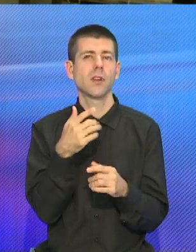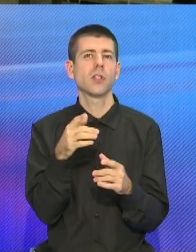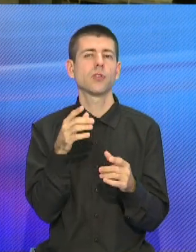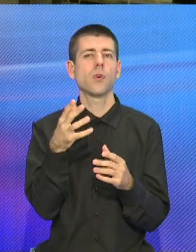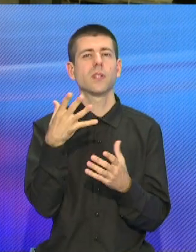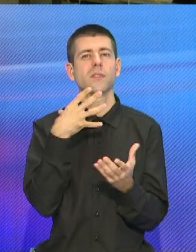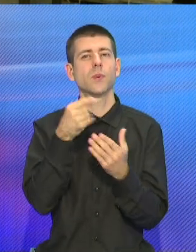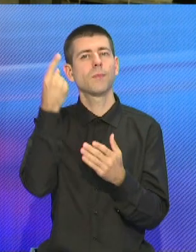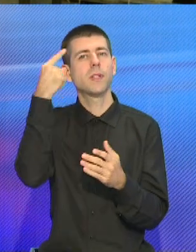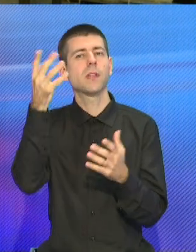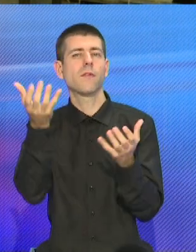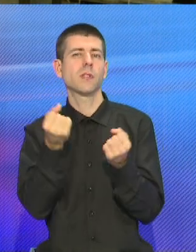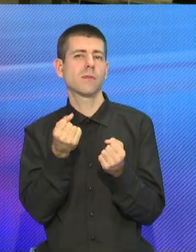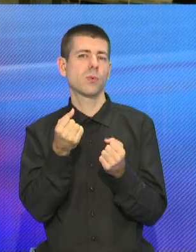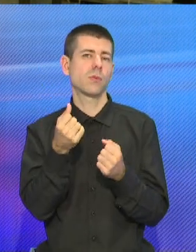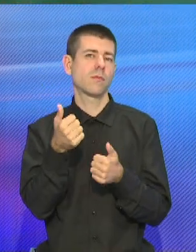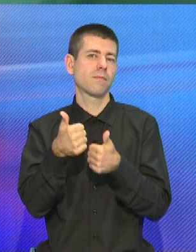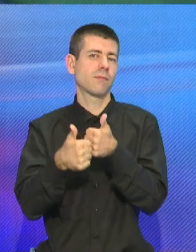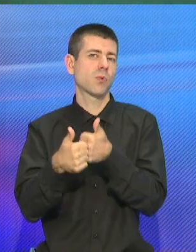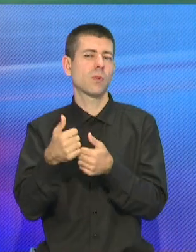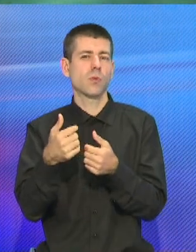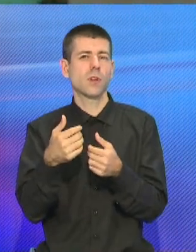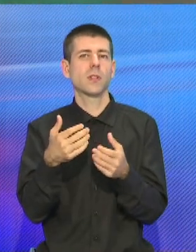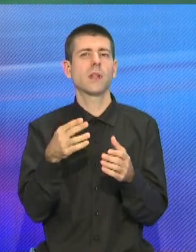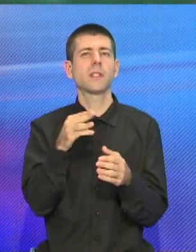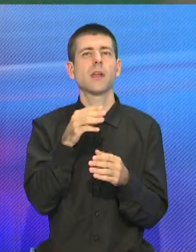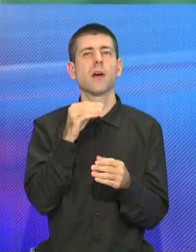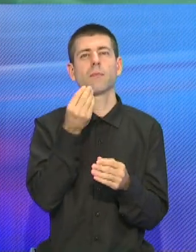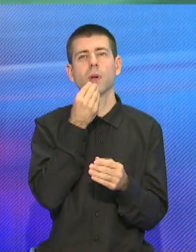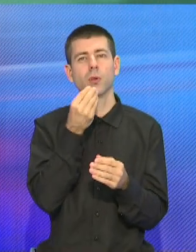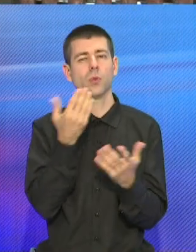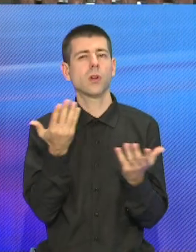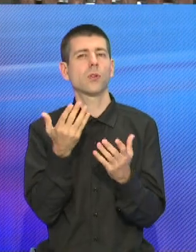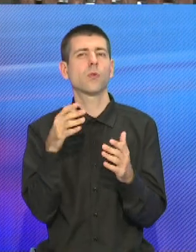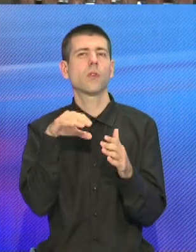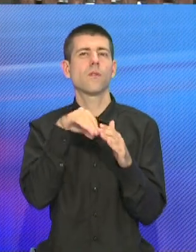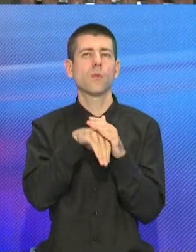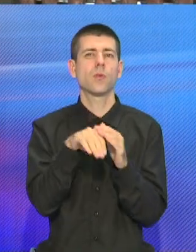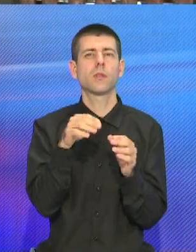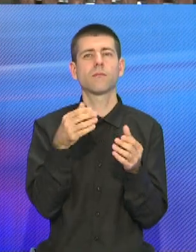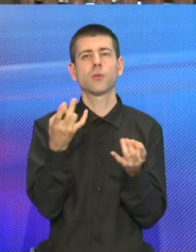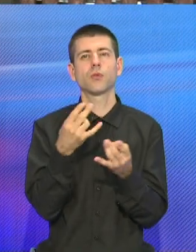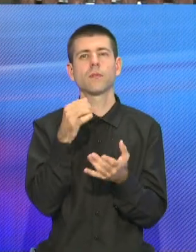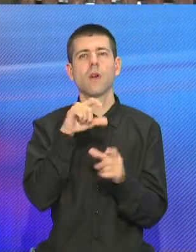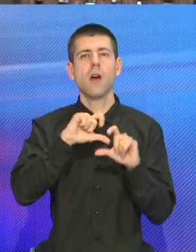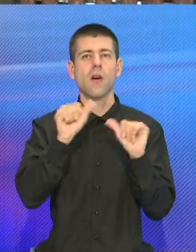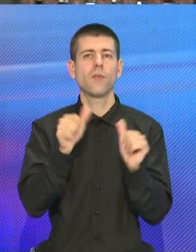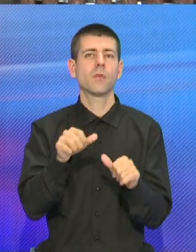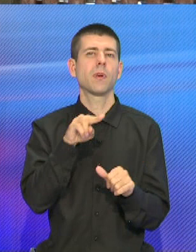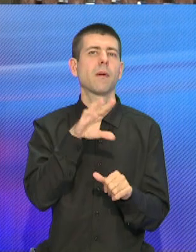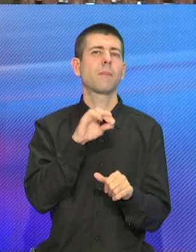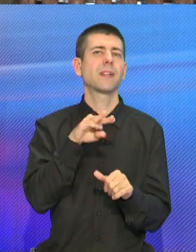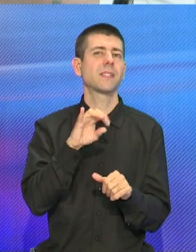возьмут на вооружение конкуренты, есть всегда. Те продукты, которые давно стали брендом, пришлось даже запатентовать. Руководство Гродненского